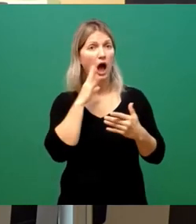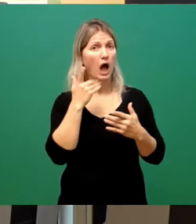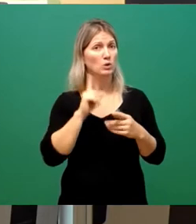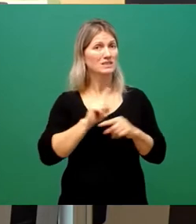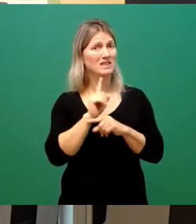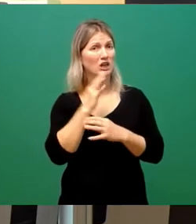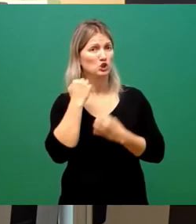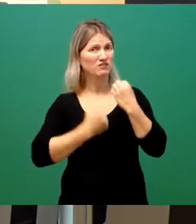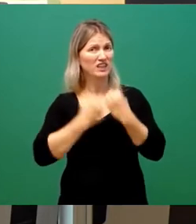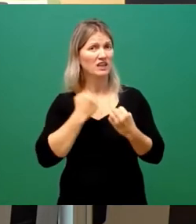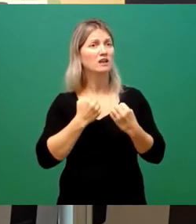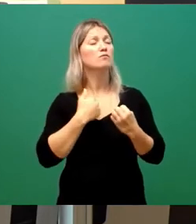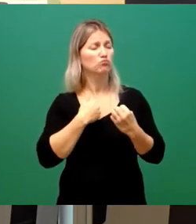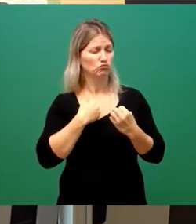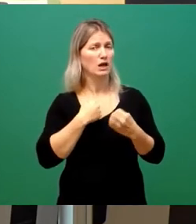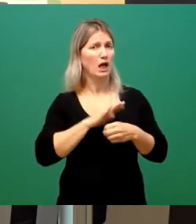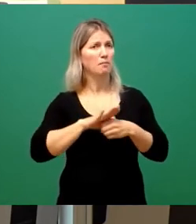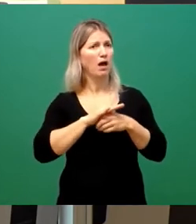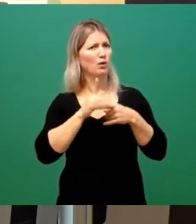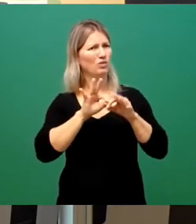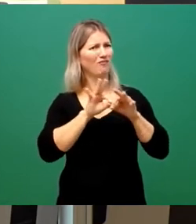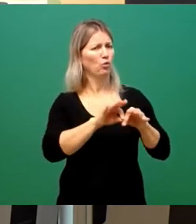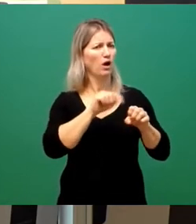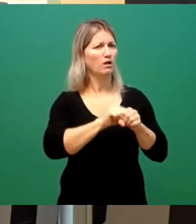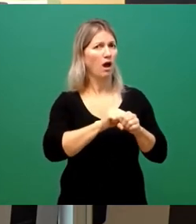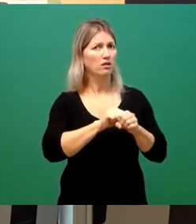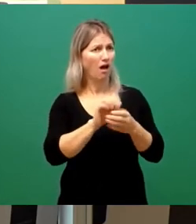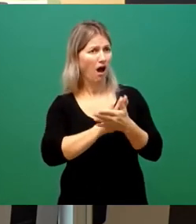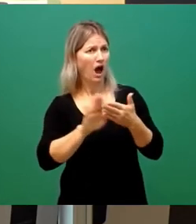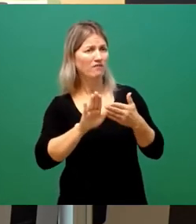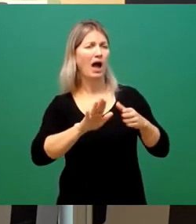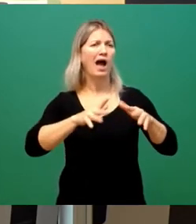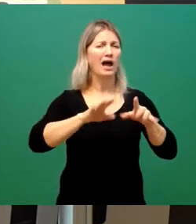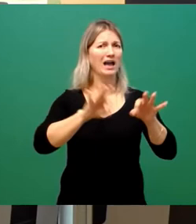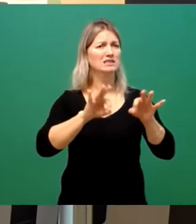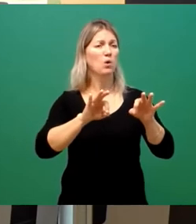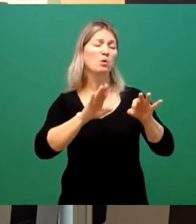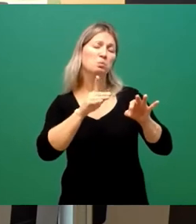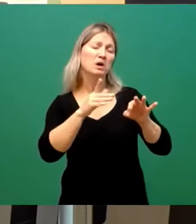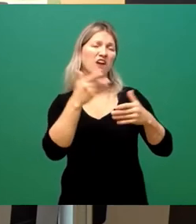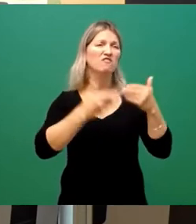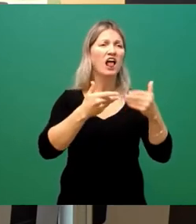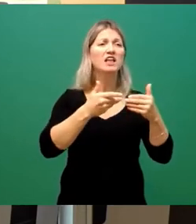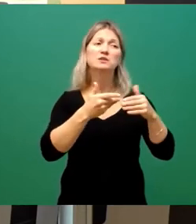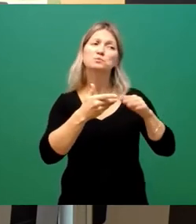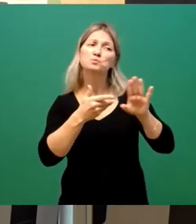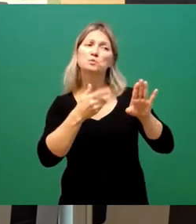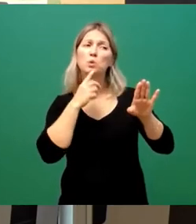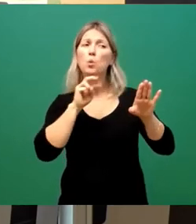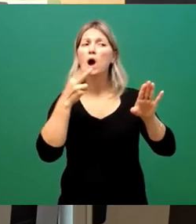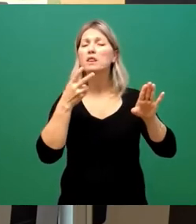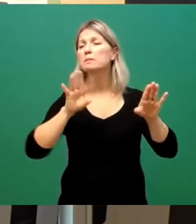Bereiche führen können, einfach mal so leichtsinnig aufs Spiel zu setzen und zu sagen, vielleicht haben wir noch einen anderen Vorschlag, einen besseren.